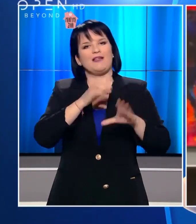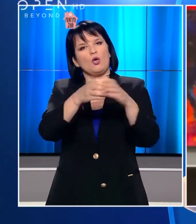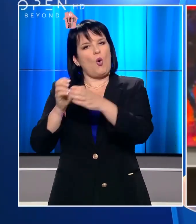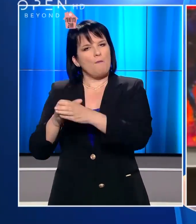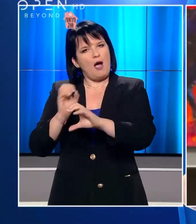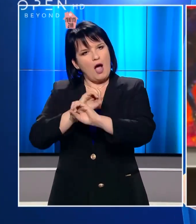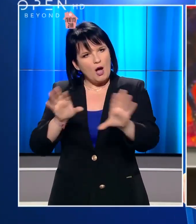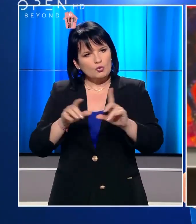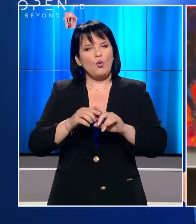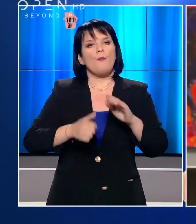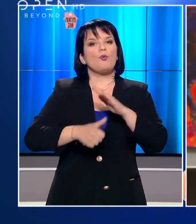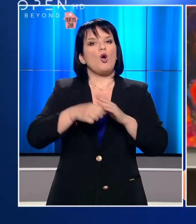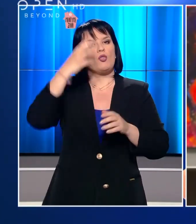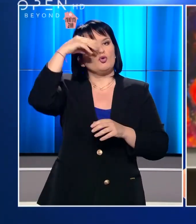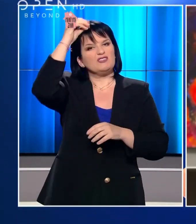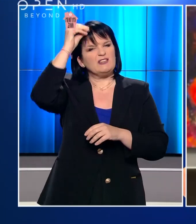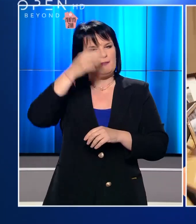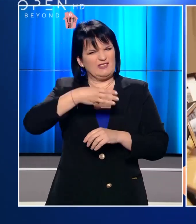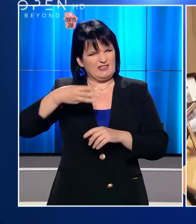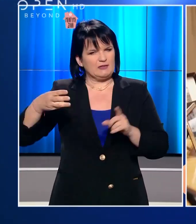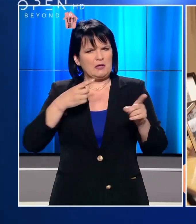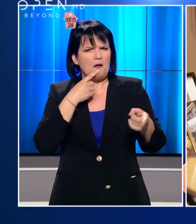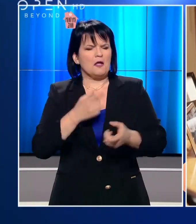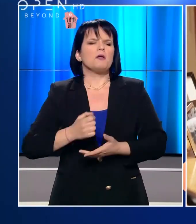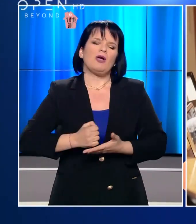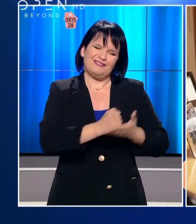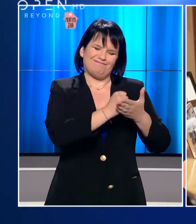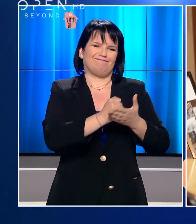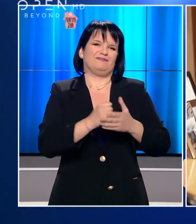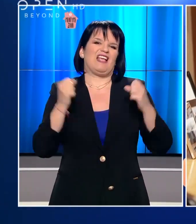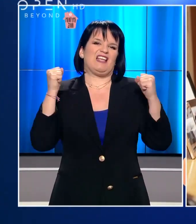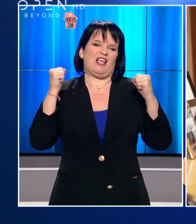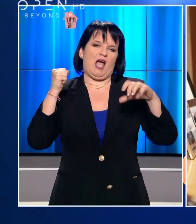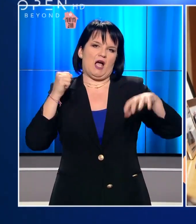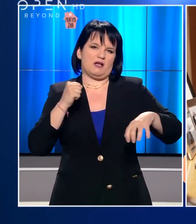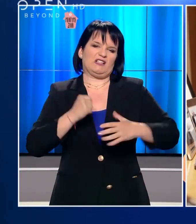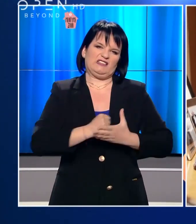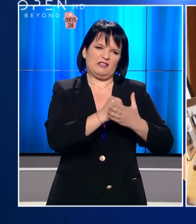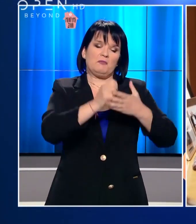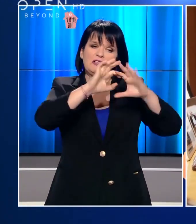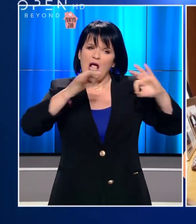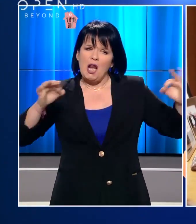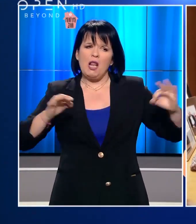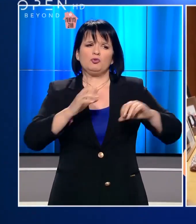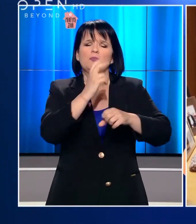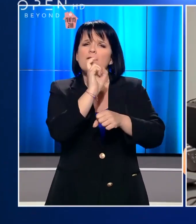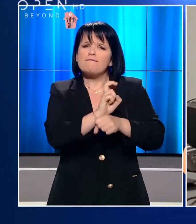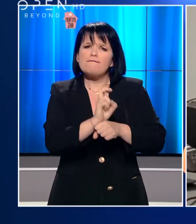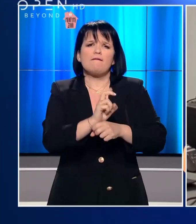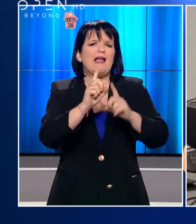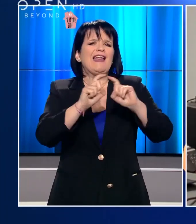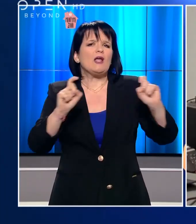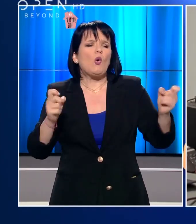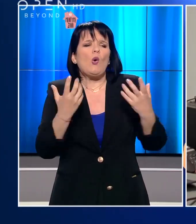Με τον Πρόεδρο του ΣΥΡΙΖΑ να επαναλαμβάνει την πρότασή του για άμεση ενίσχυση του ΕΣΥ και να ζητά αναλυτικά στοιχεία για τα αποθέματα υγειονομικού υλικού